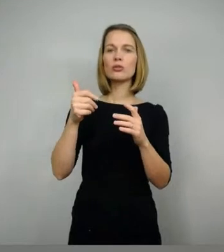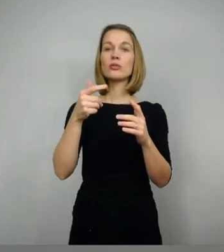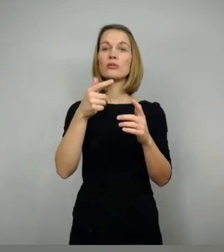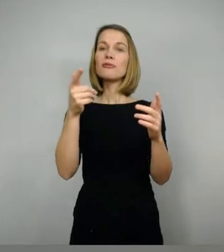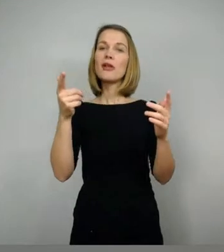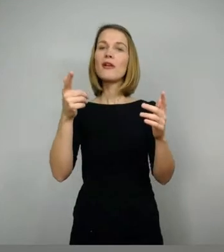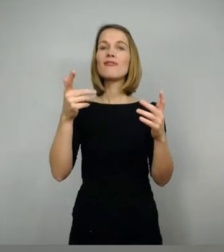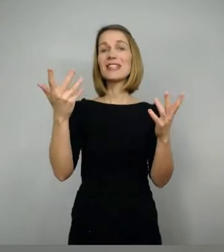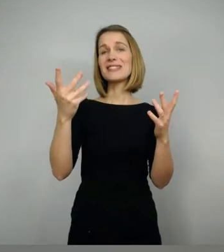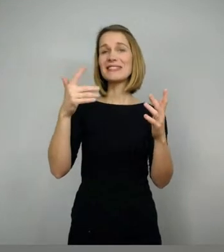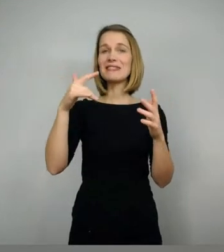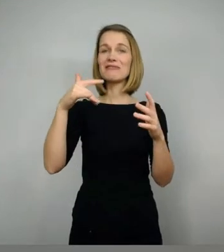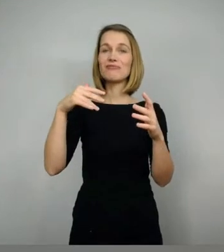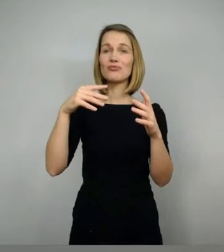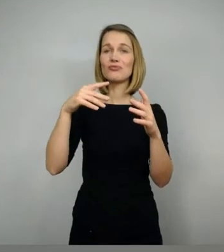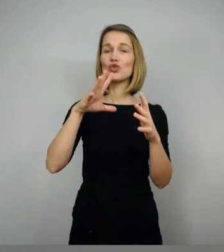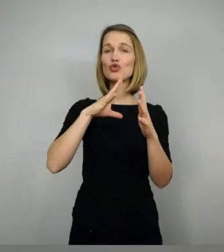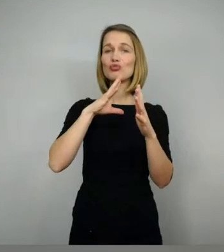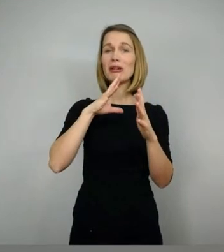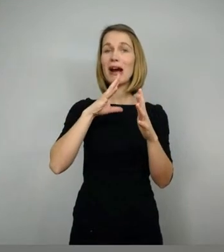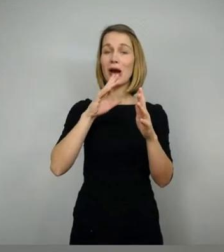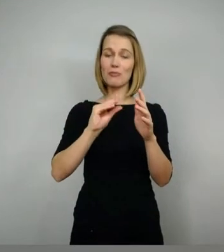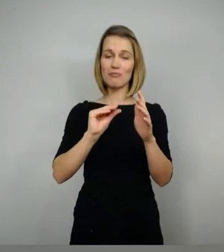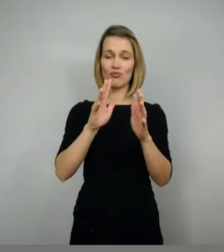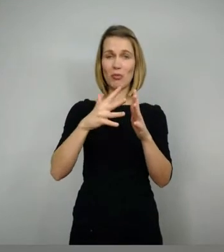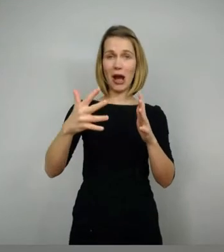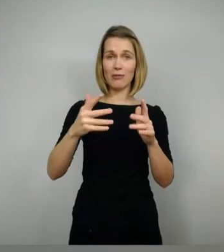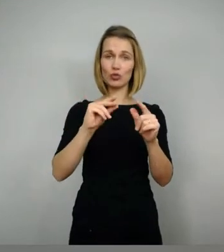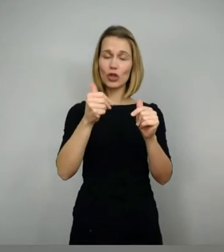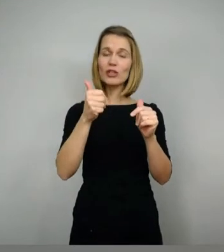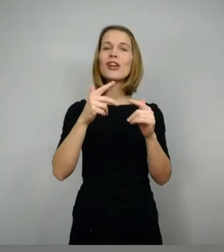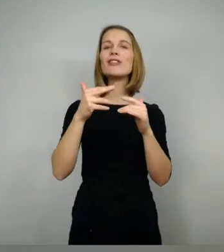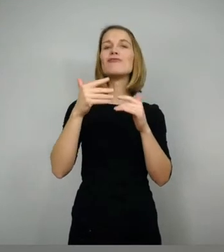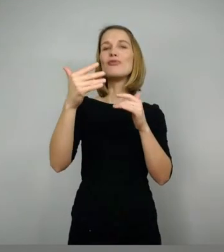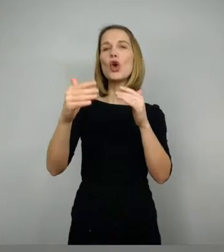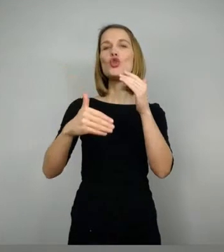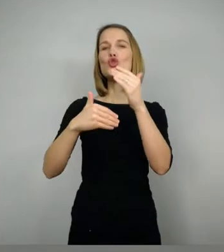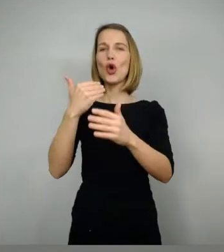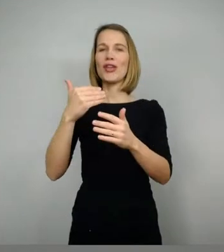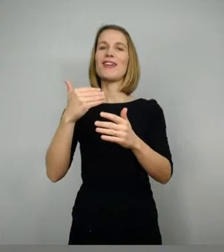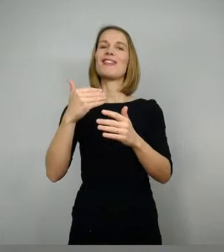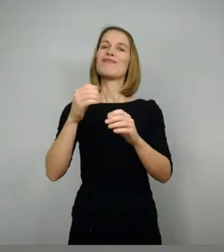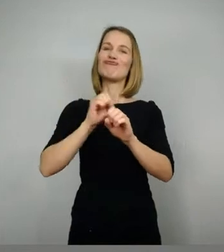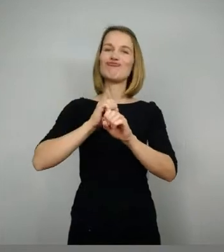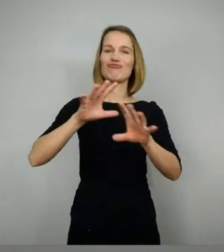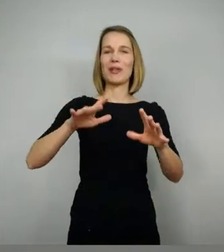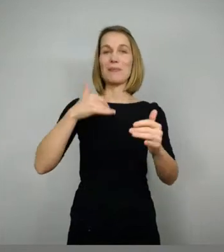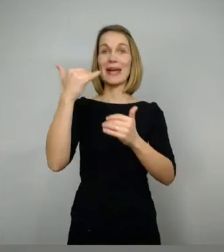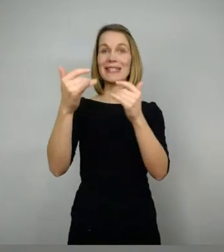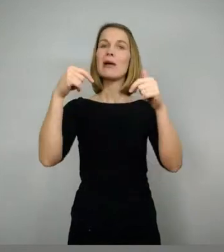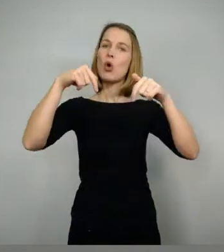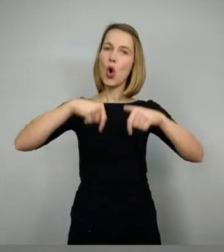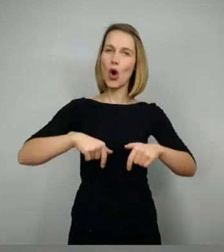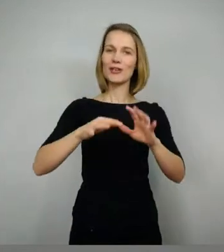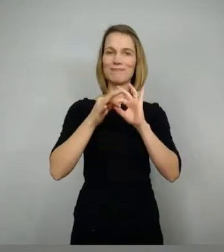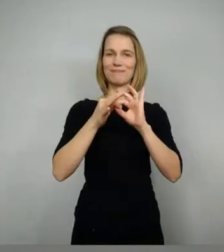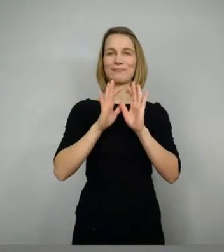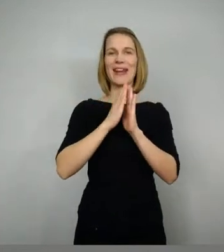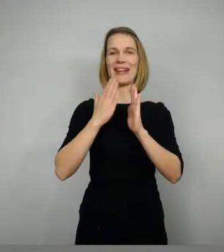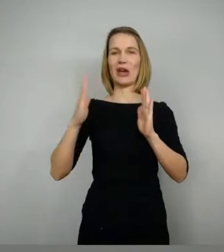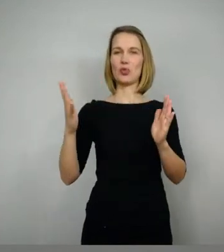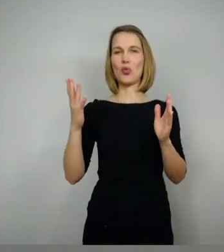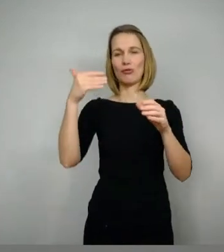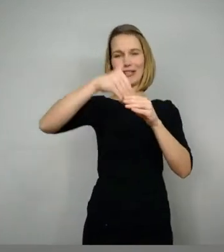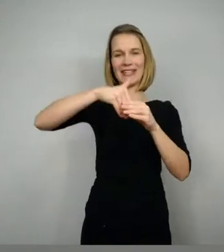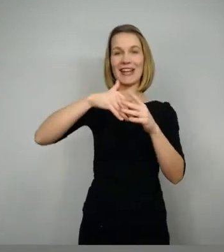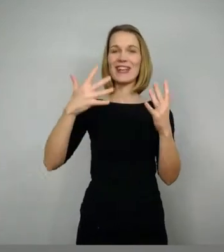erzählen. Wir konzentrieren uns heute auf die Literatur und auf das, was da erzählt wird. Trotzdem werde ich euch die Textbeispiele immer